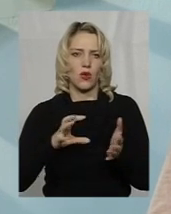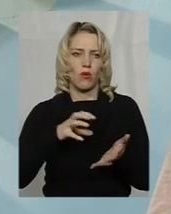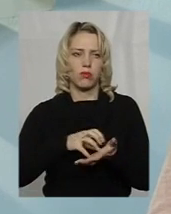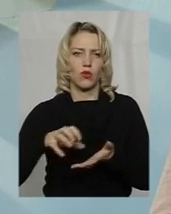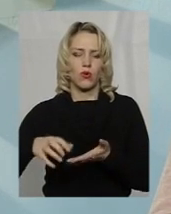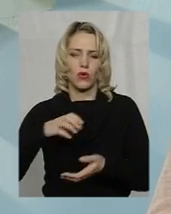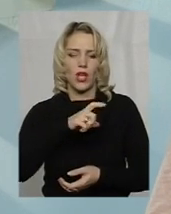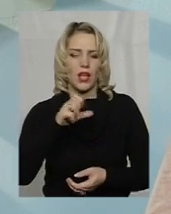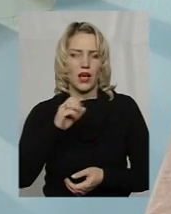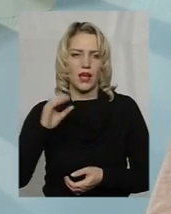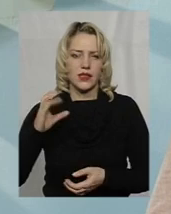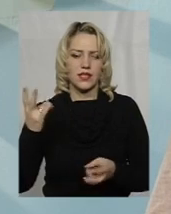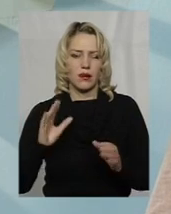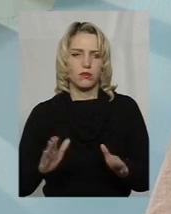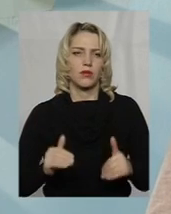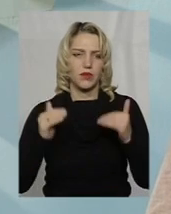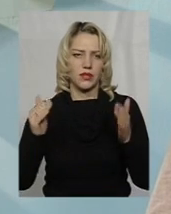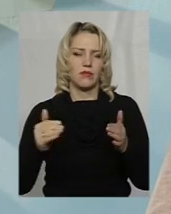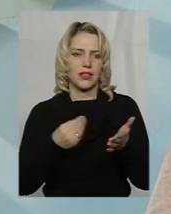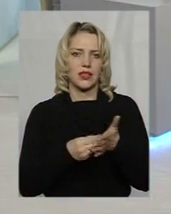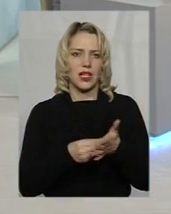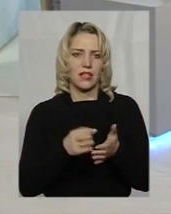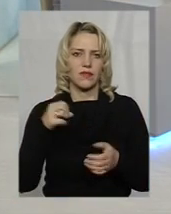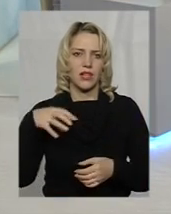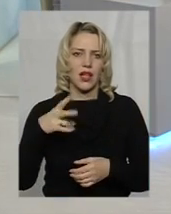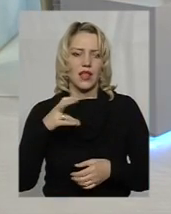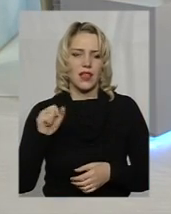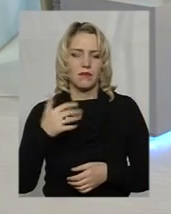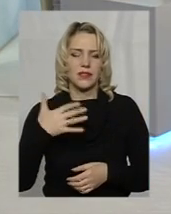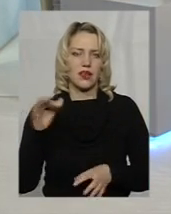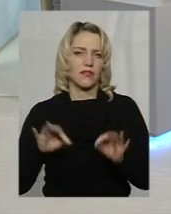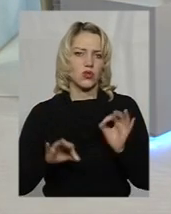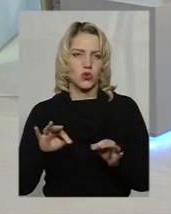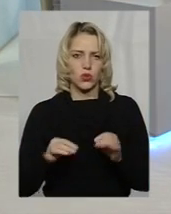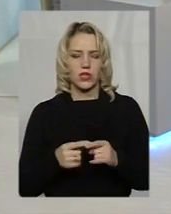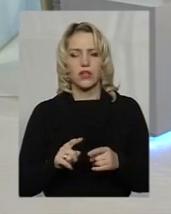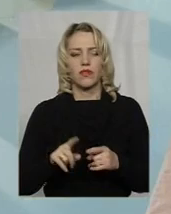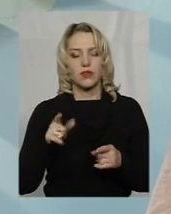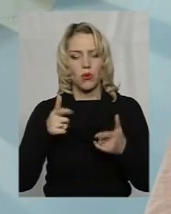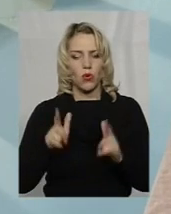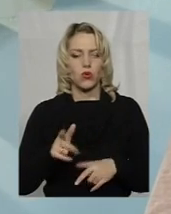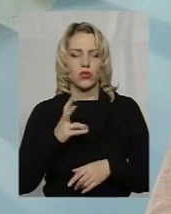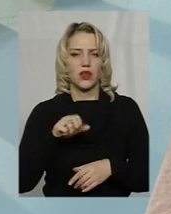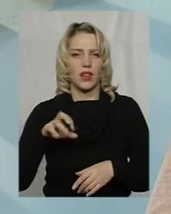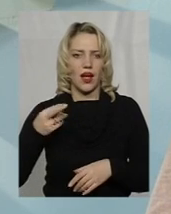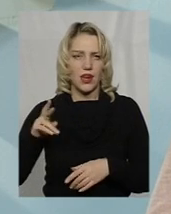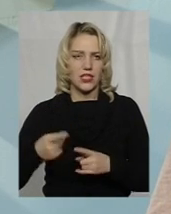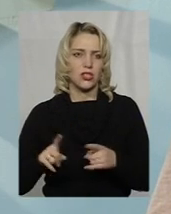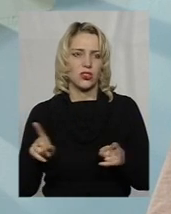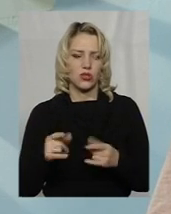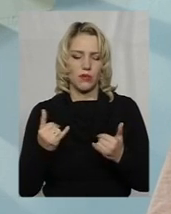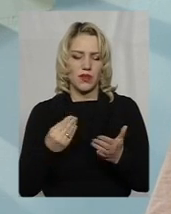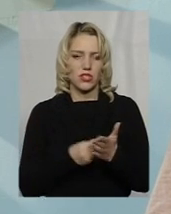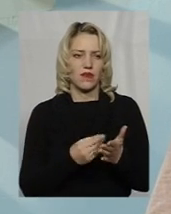тариф доведеться відсотків на 50. Але я погоджуюсь так само з пані Наталією, що до того, що і теперішній тариф, який є